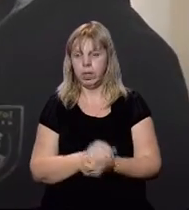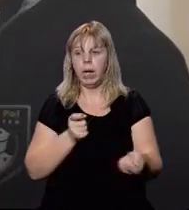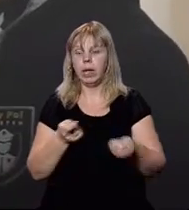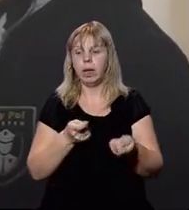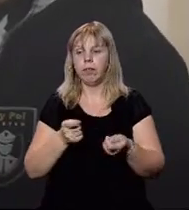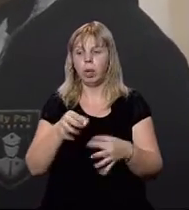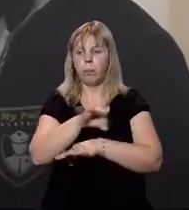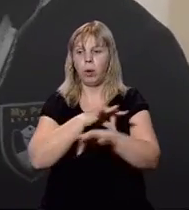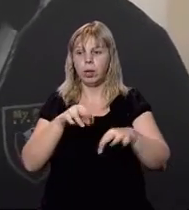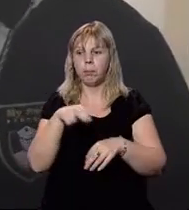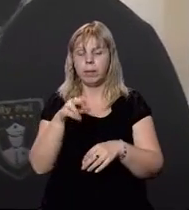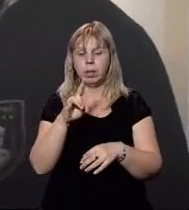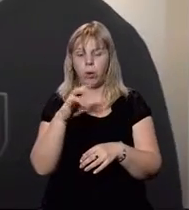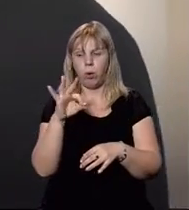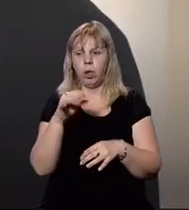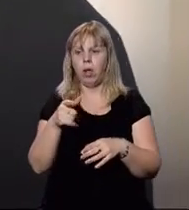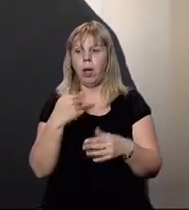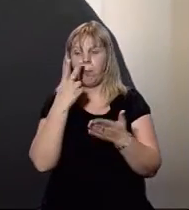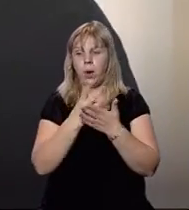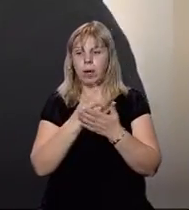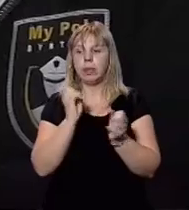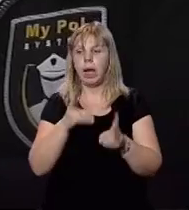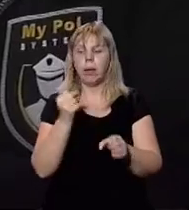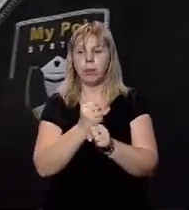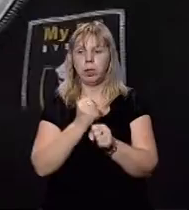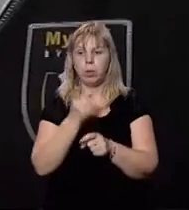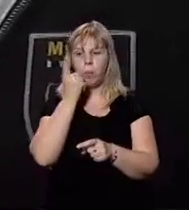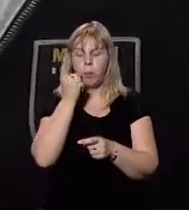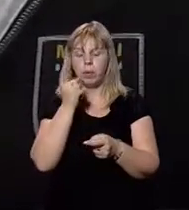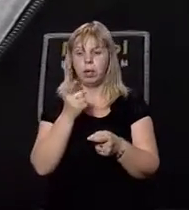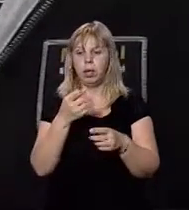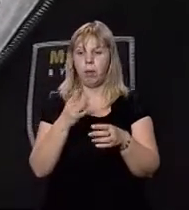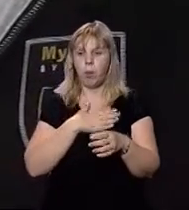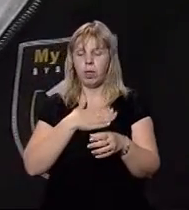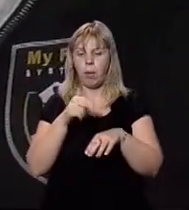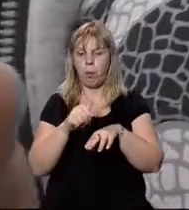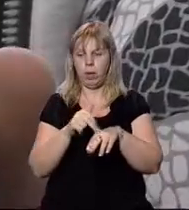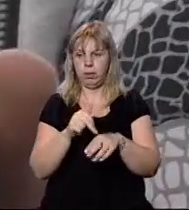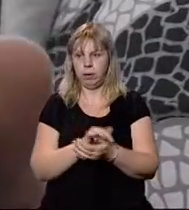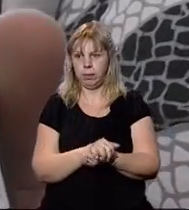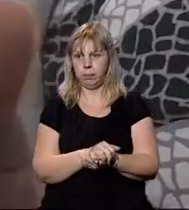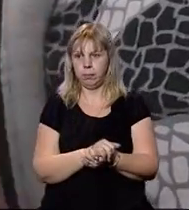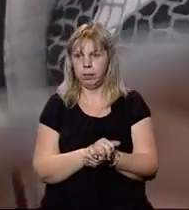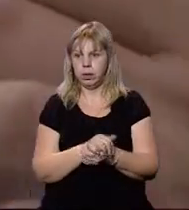Керівник проєкту Дмитро Подворчанський показує, як працює мобільний застосунок «Моя поліція».